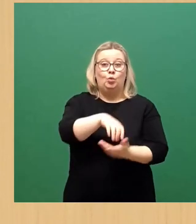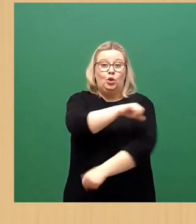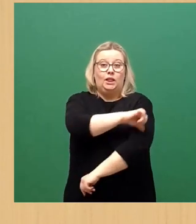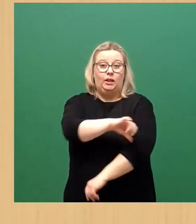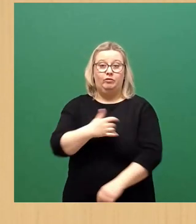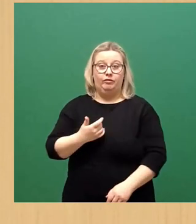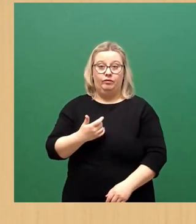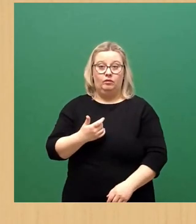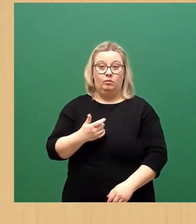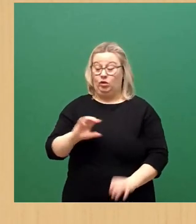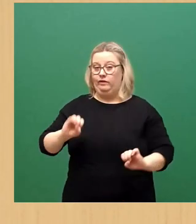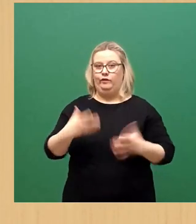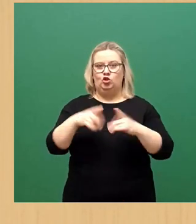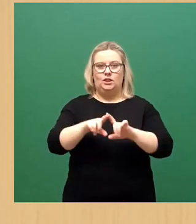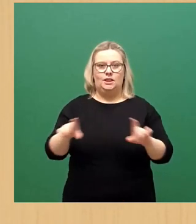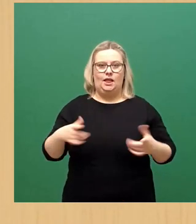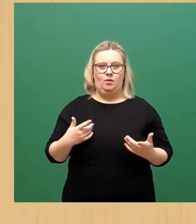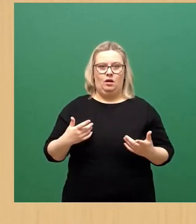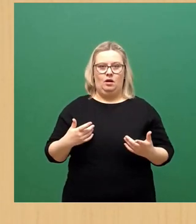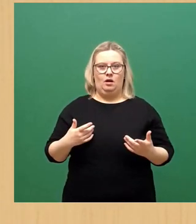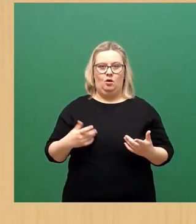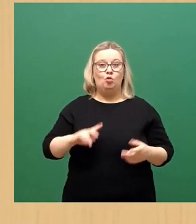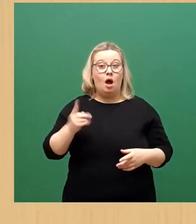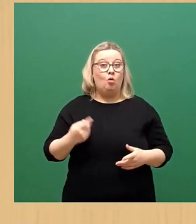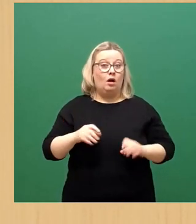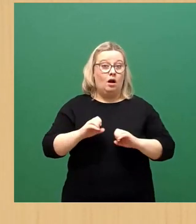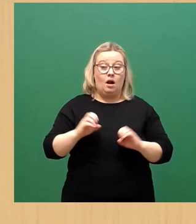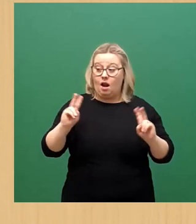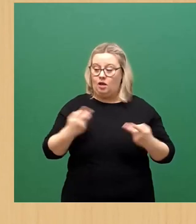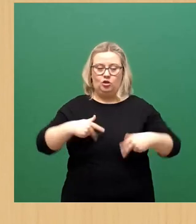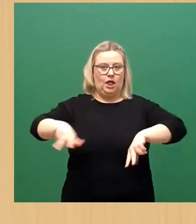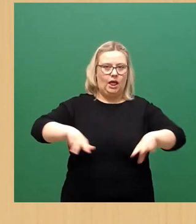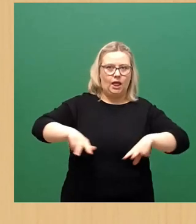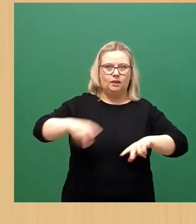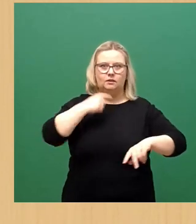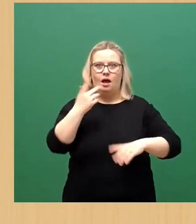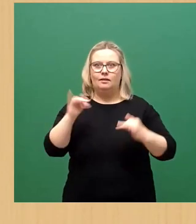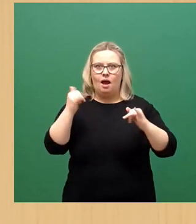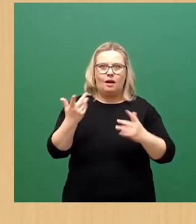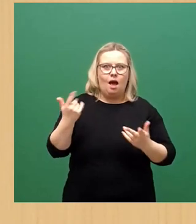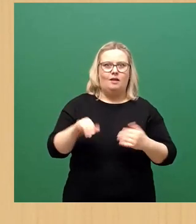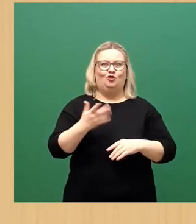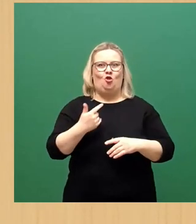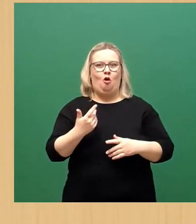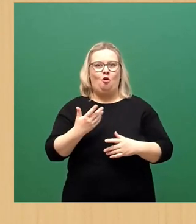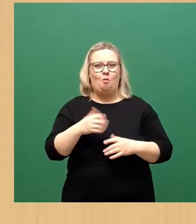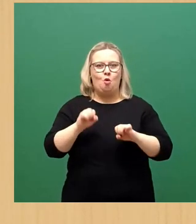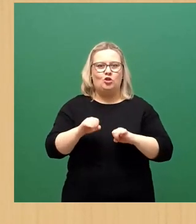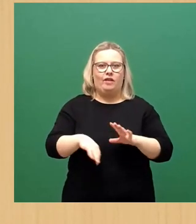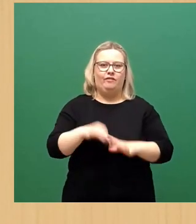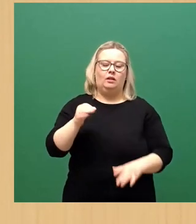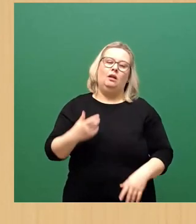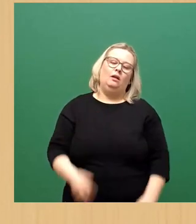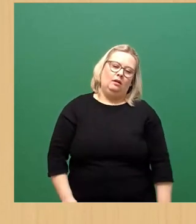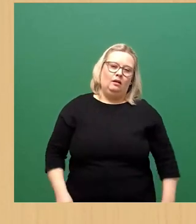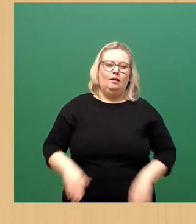frisches Thema. Und auch da haben wir sofort reagiert und sagen, auch da finden wir Mittel und Möglichkeiten, auch wenn es manchmal, Entschuldigung, ich sage das mal